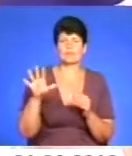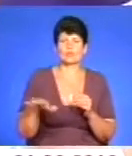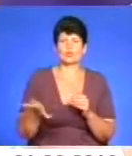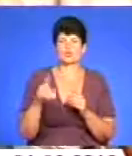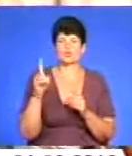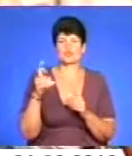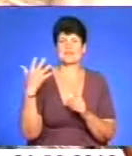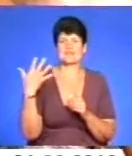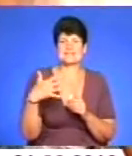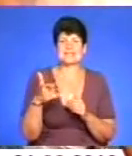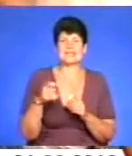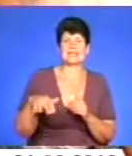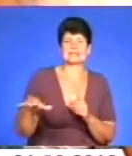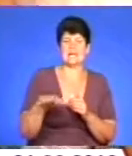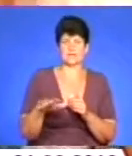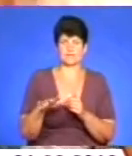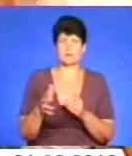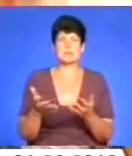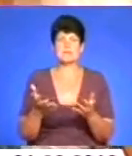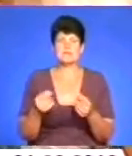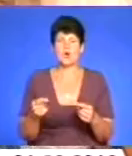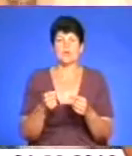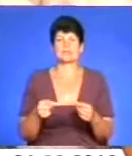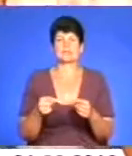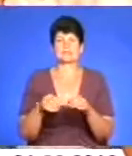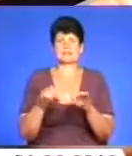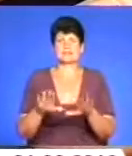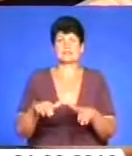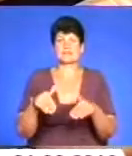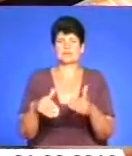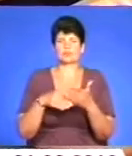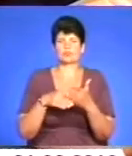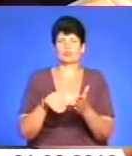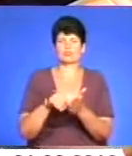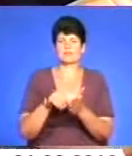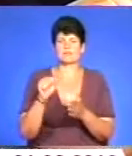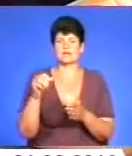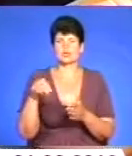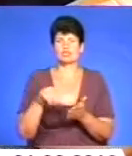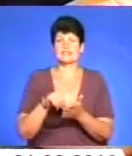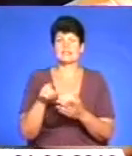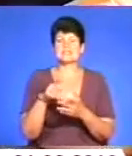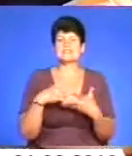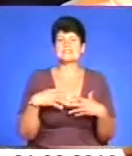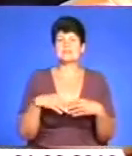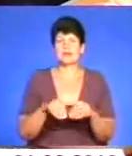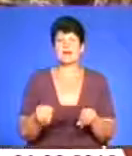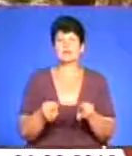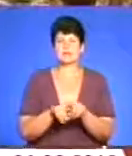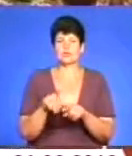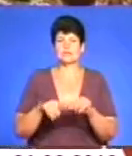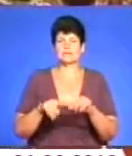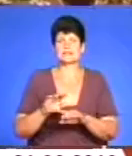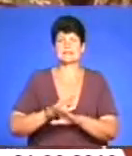гектарів. Про прийняття конкретних рішень щодо надання допомоги учасникам АТО та членам їх сімей, а також родинам